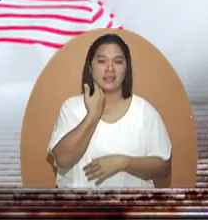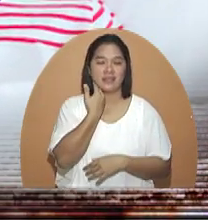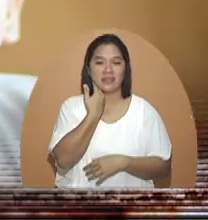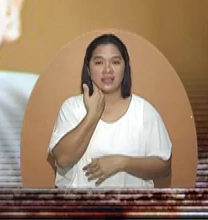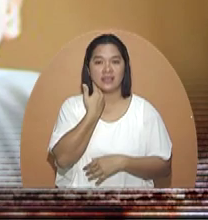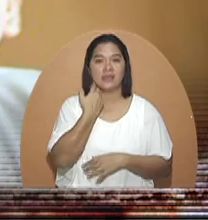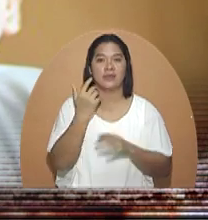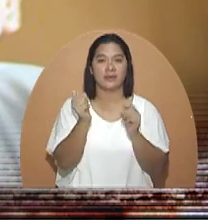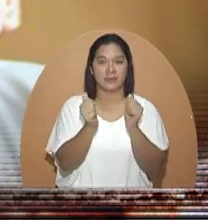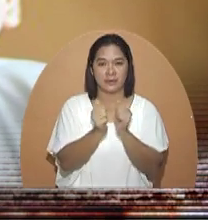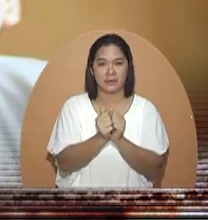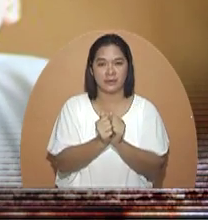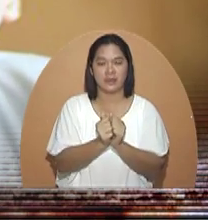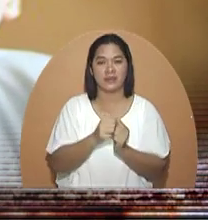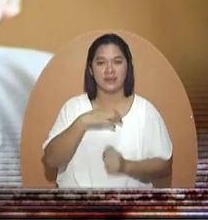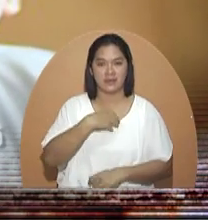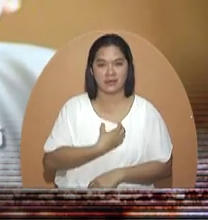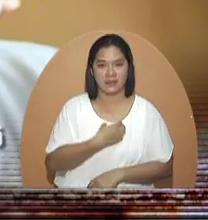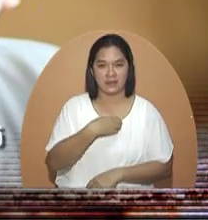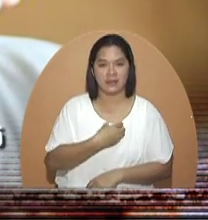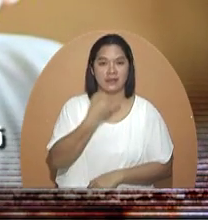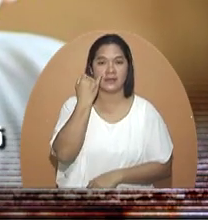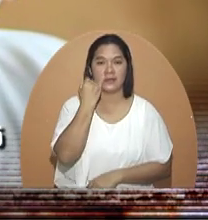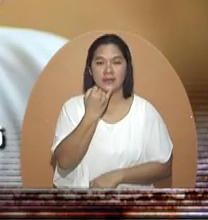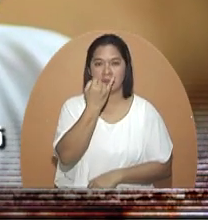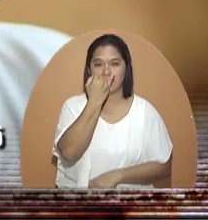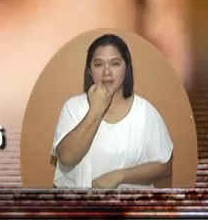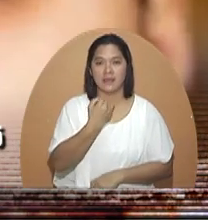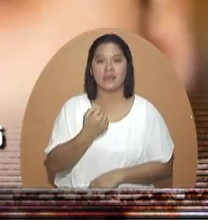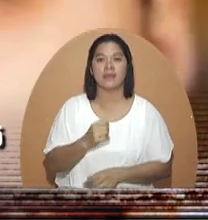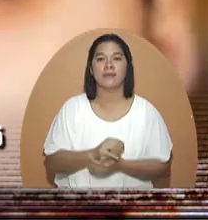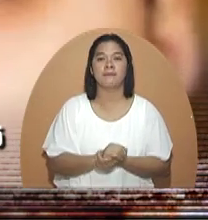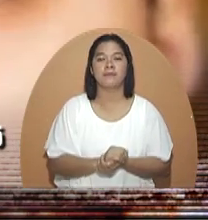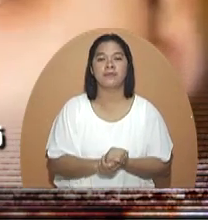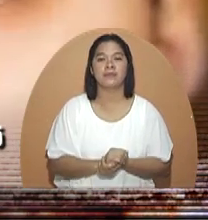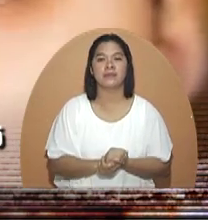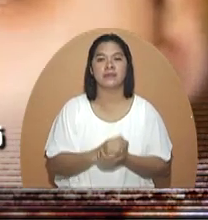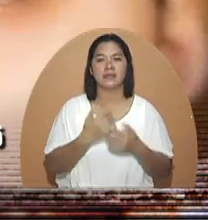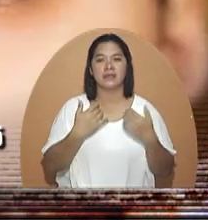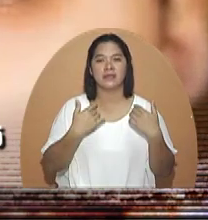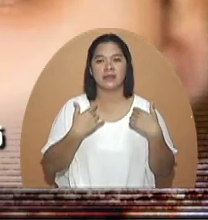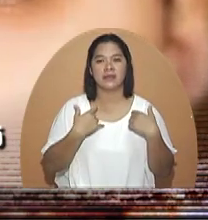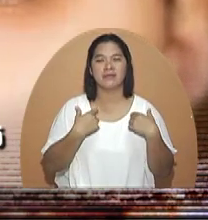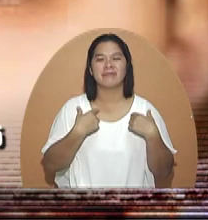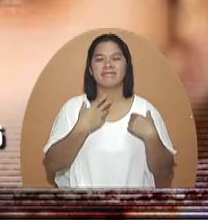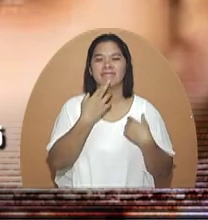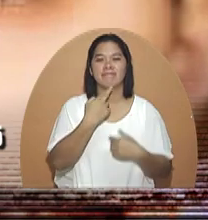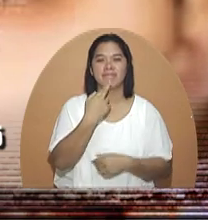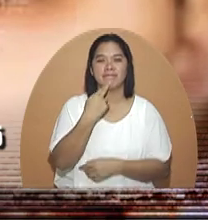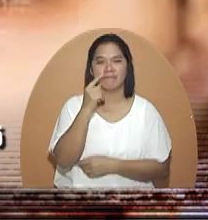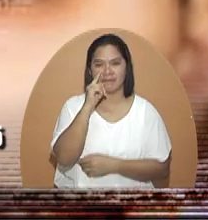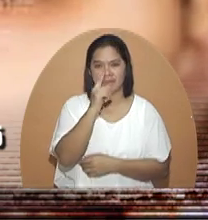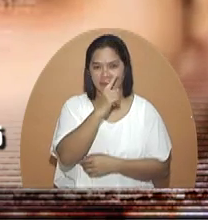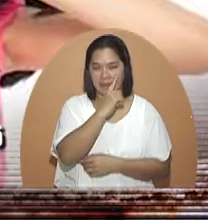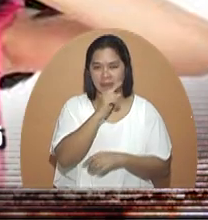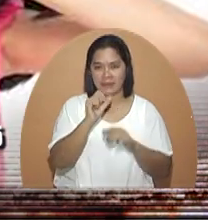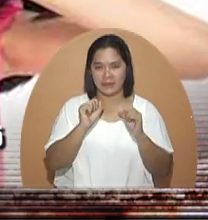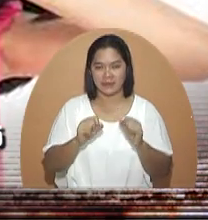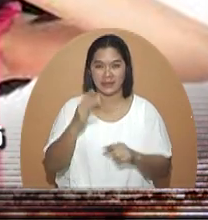sinasabayan nito ng matinding ubo at sipon sabay pa sa pagkakaroon ng pamumulan ng mata